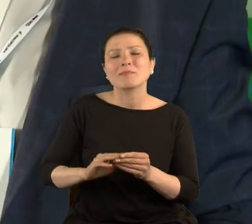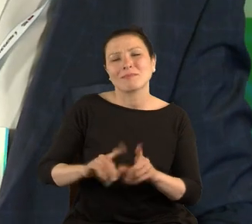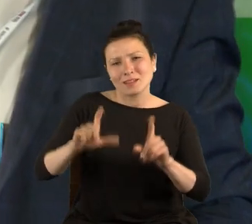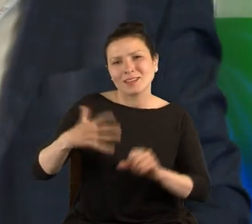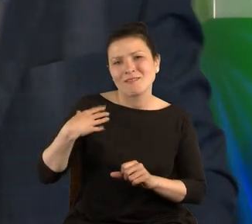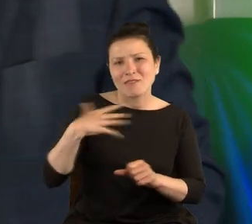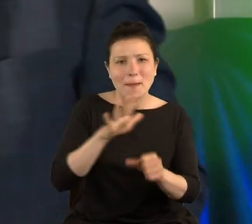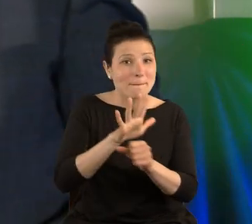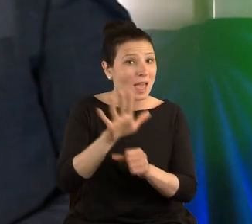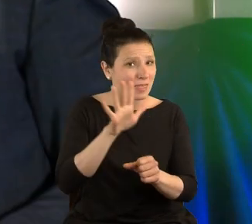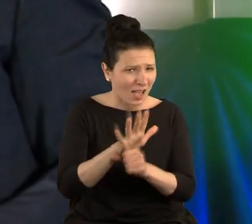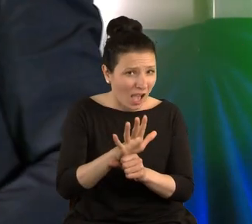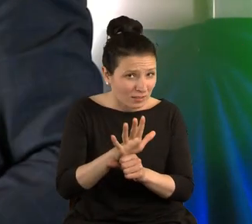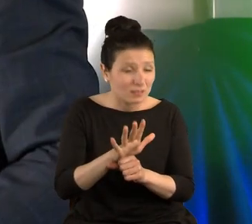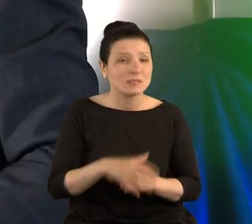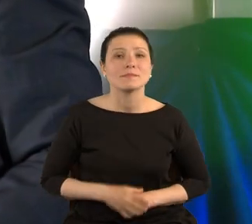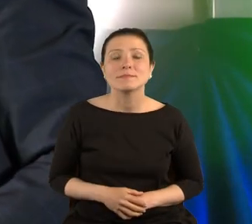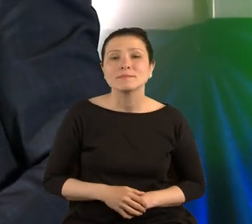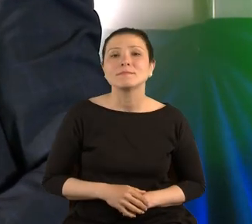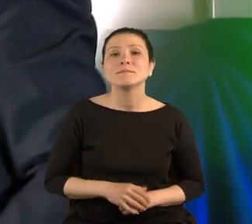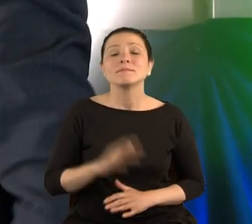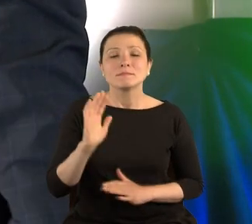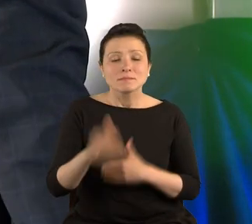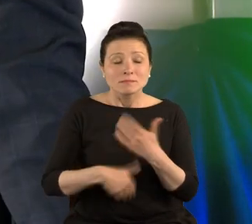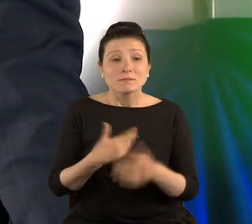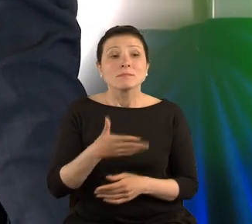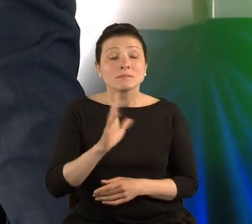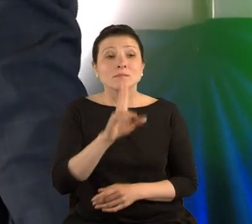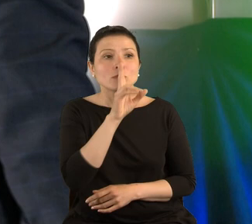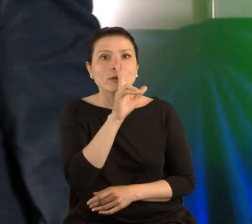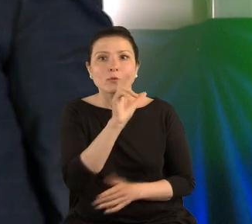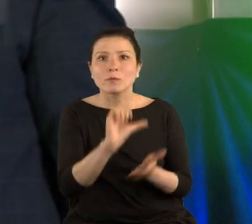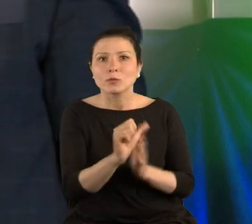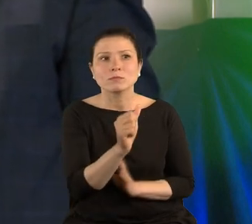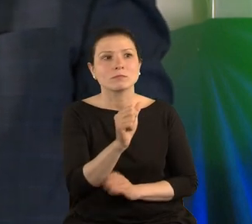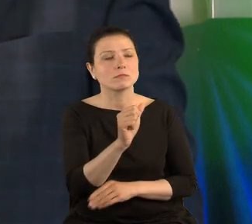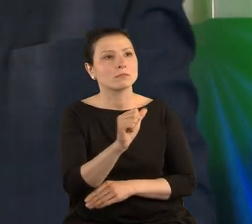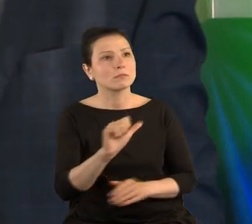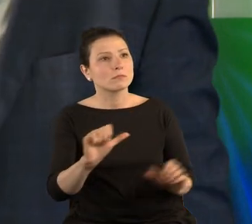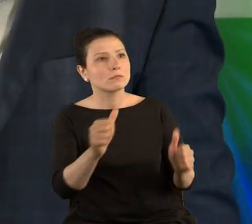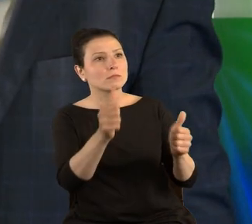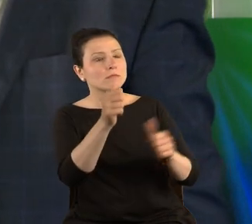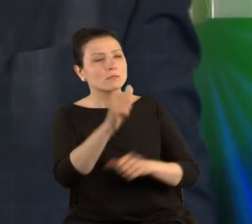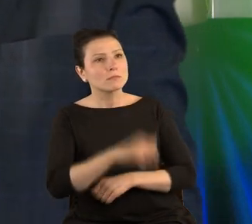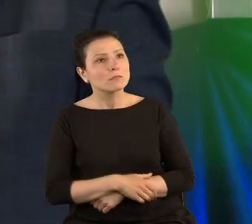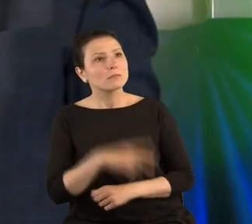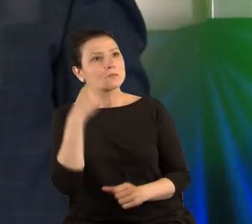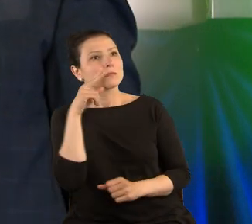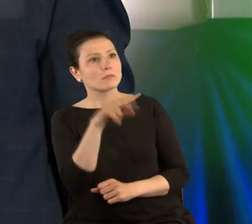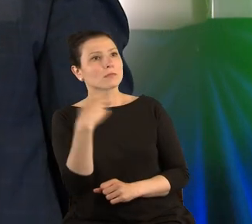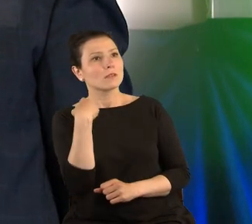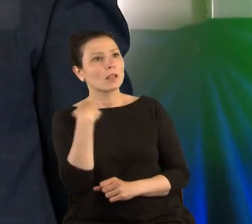życia co najmniej. Dopiero kiedy stanąłem twarzą twarz przed tą rzeźbą zrozumiałem,